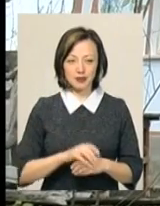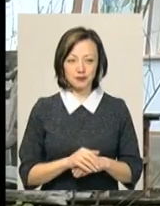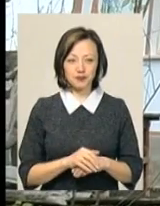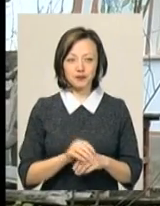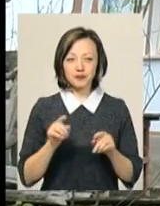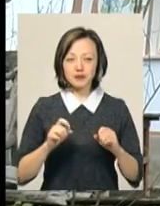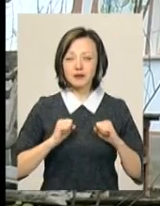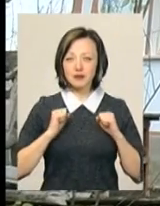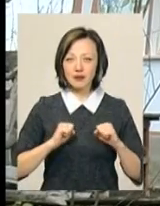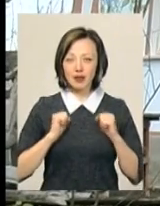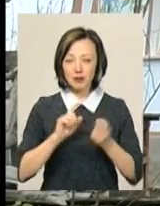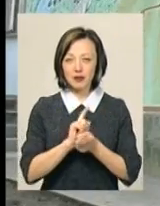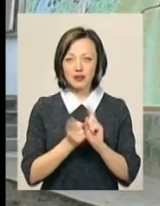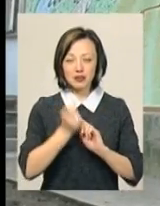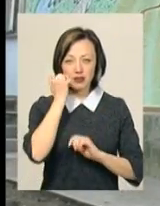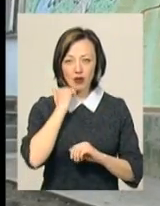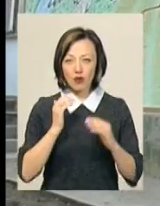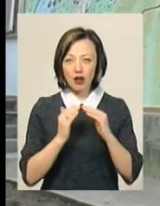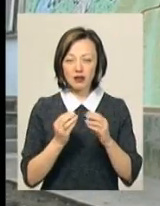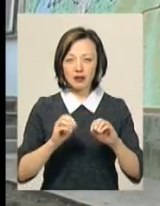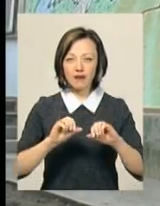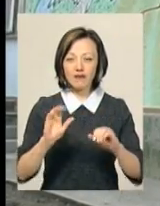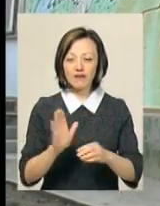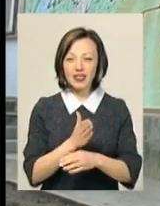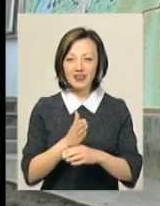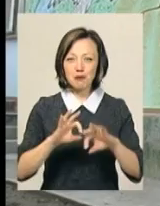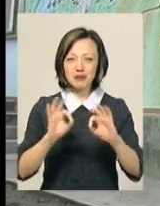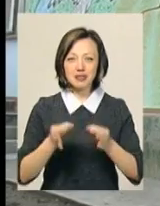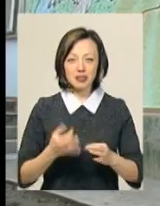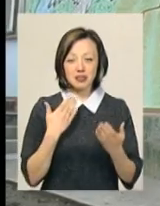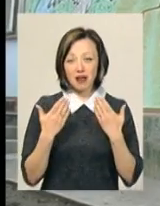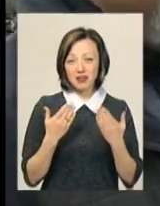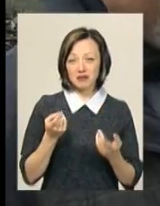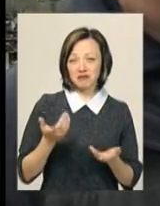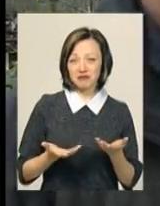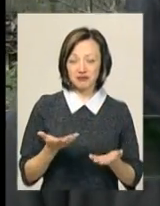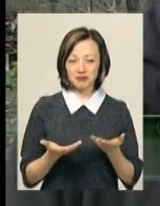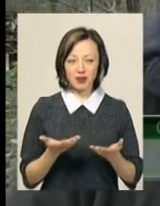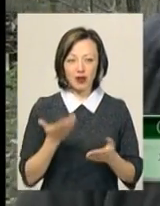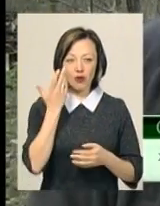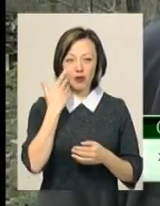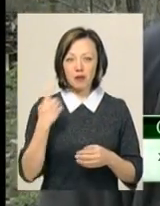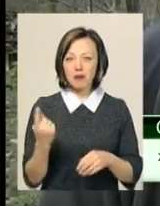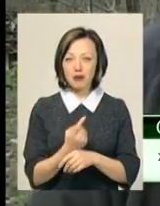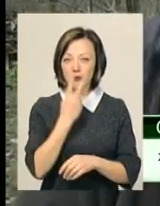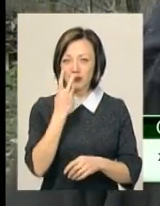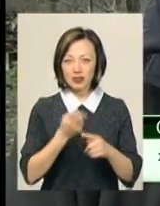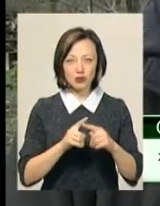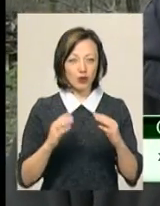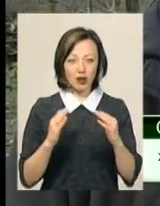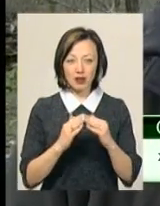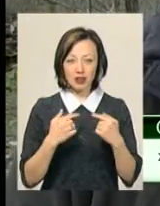намагань господаря перетворити стару хату на автентичний витрим мистецтво ставилися, зізнаються, скептично. Коли я вперше подивився на цю хату,